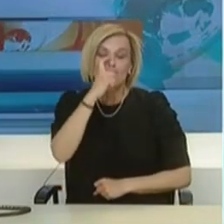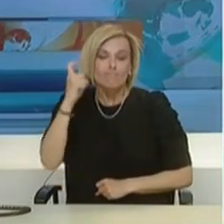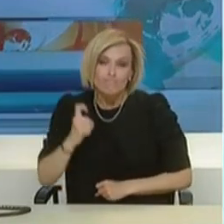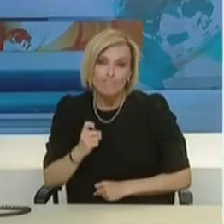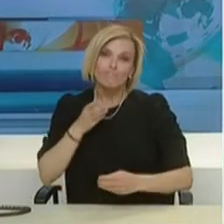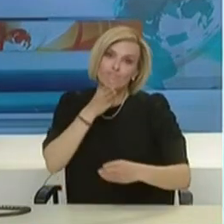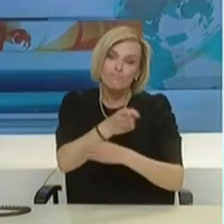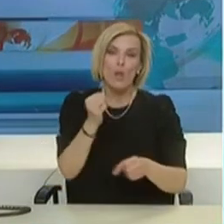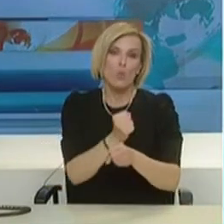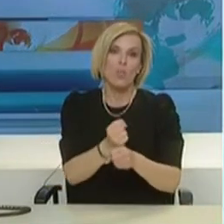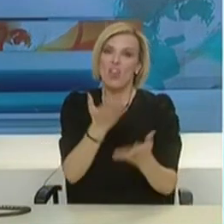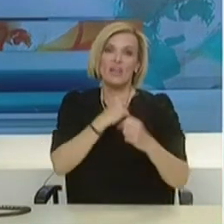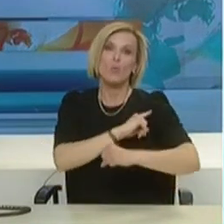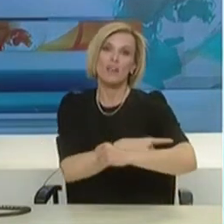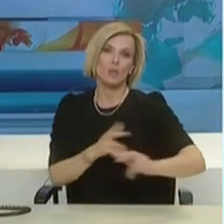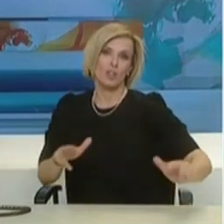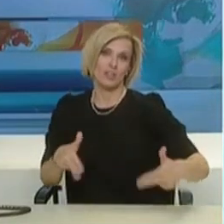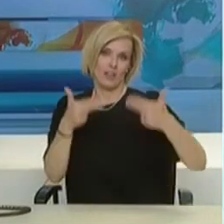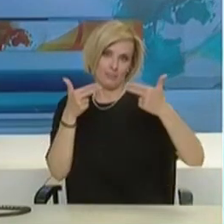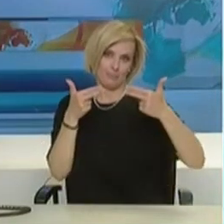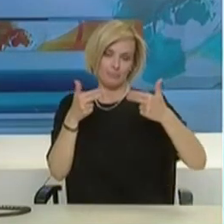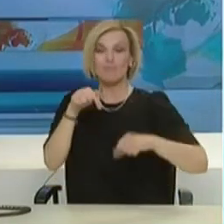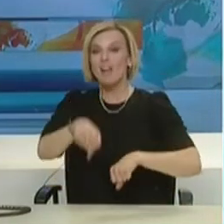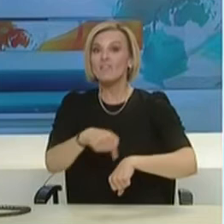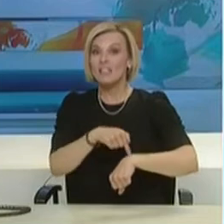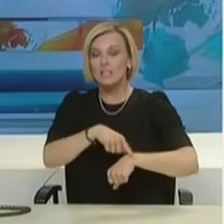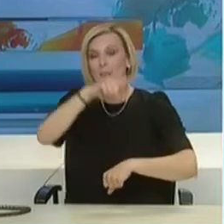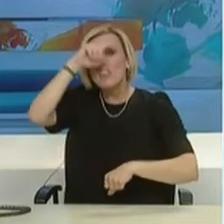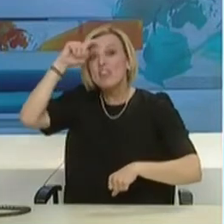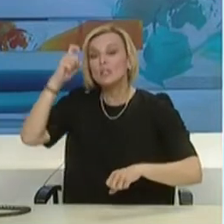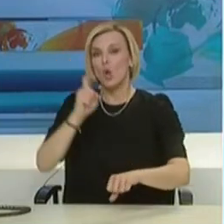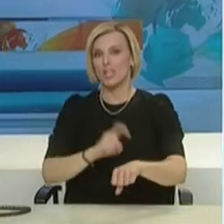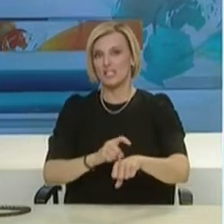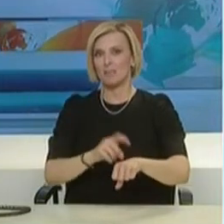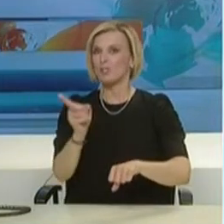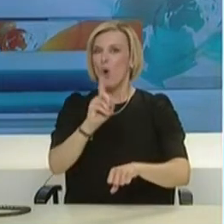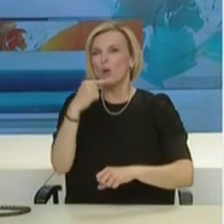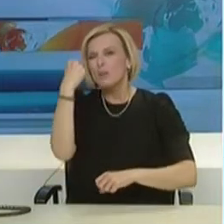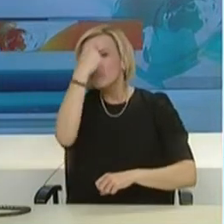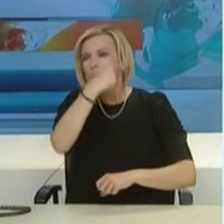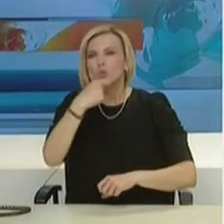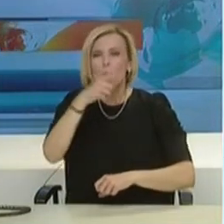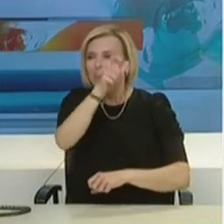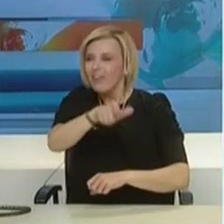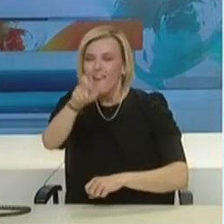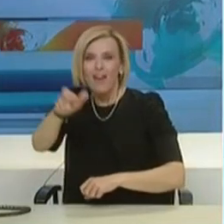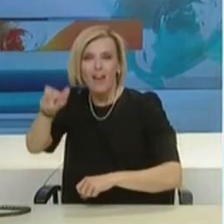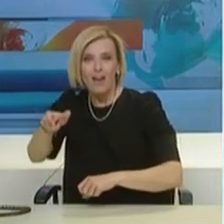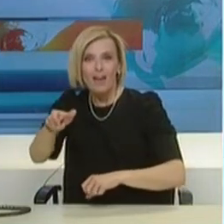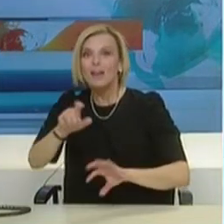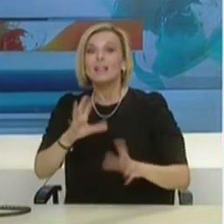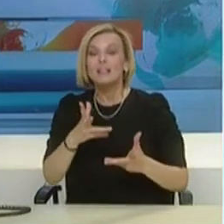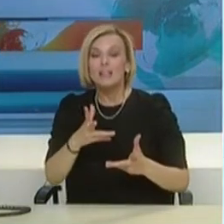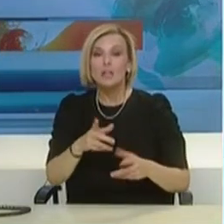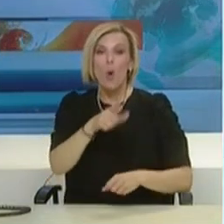Όμως αυτές τις δύσκολες στιγμές που διανύουμε. Δεν έχει σημασία η προσωπική αναφορά. Αυτό που μετράει είναι η